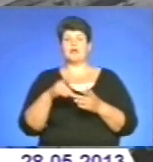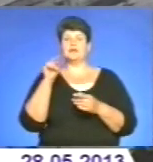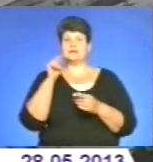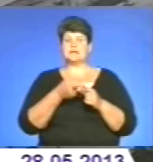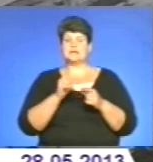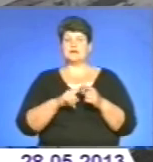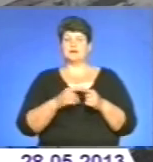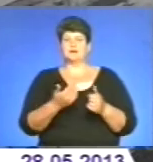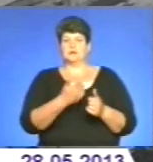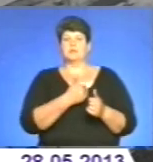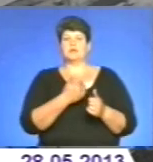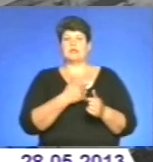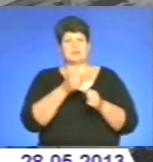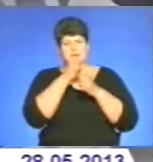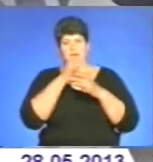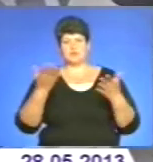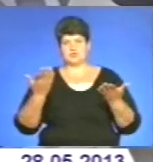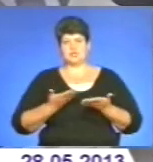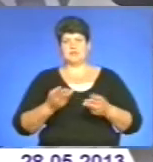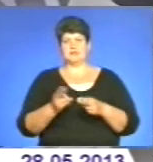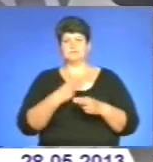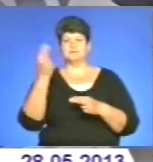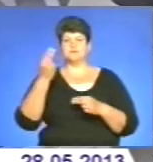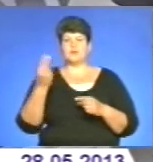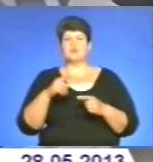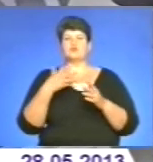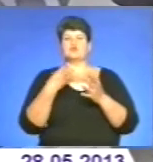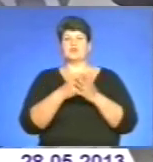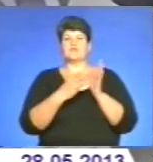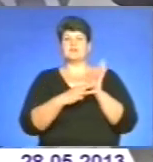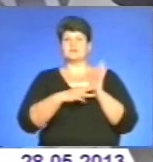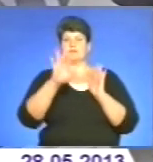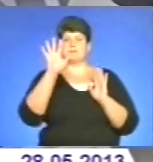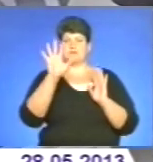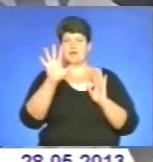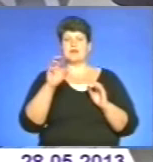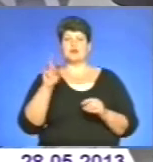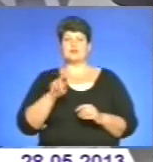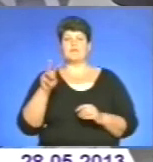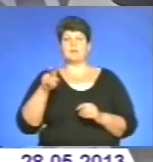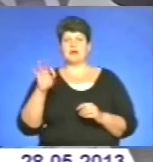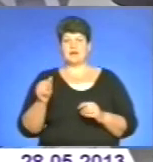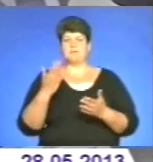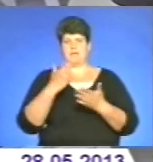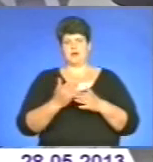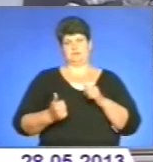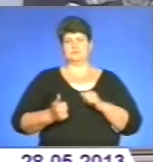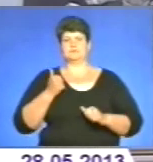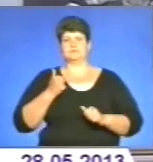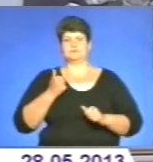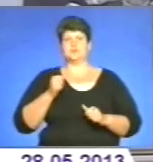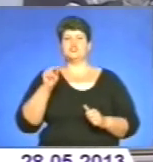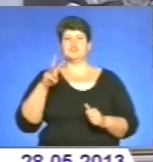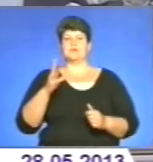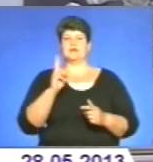самперед покликання, без якого не може жити. У своїй 85 Ярослав Омелян має чим пишатися, чим і